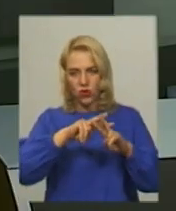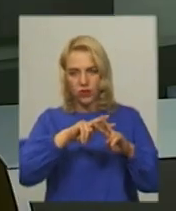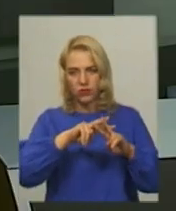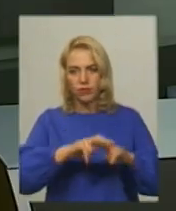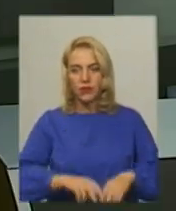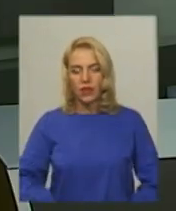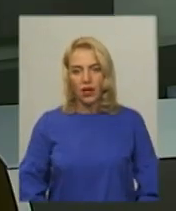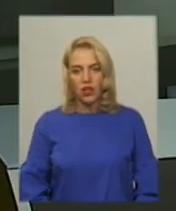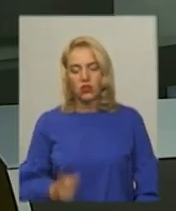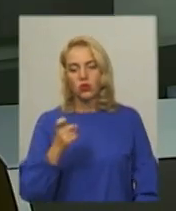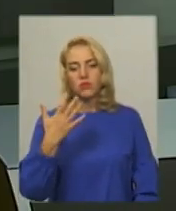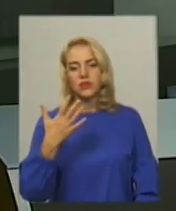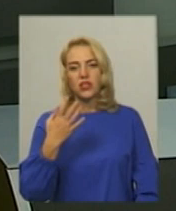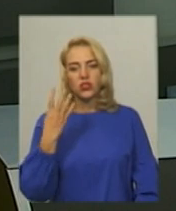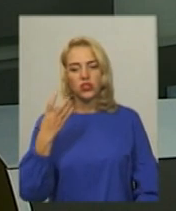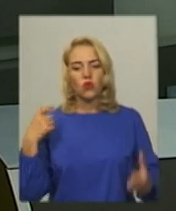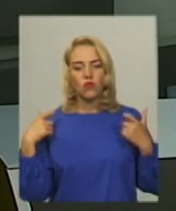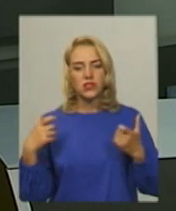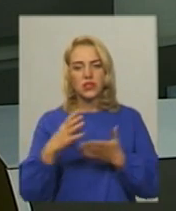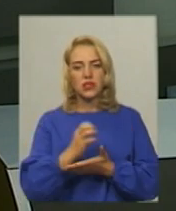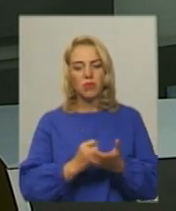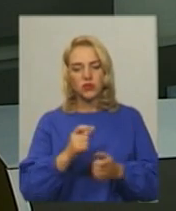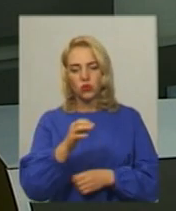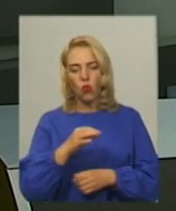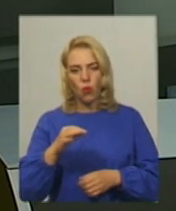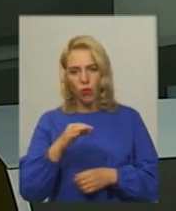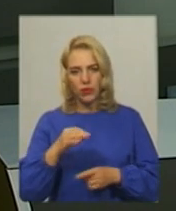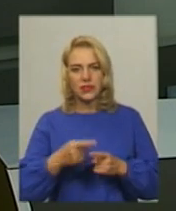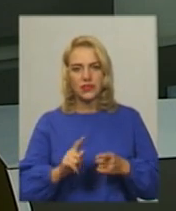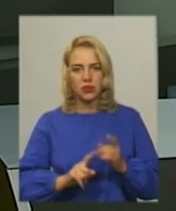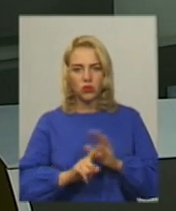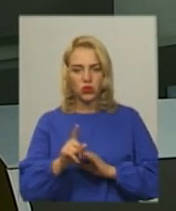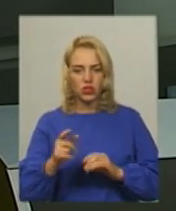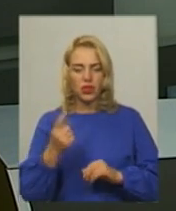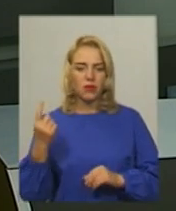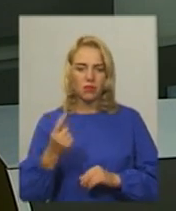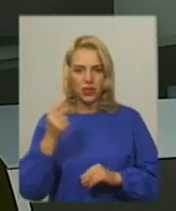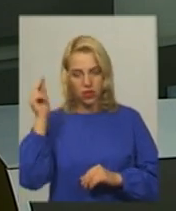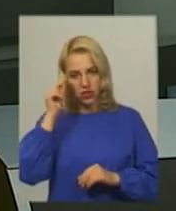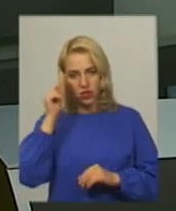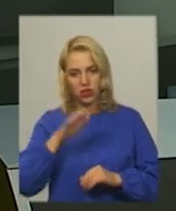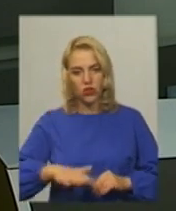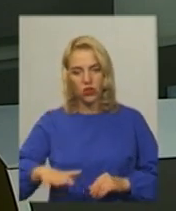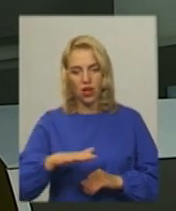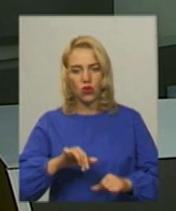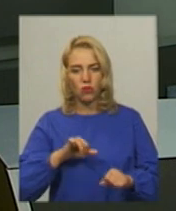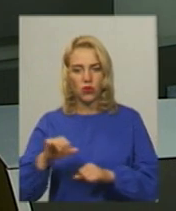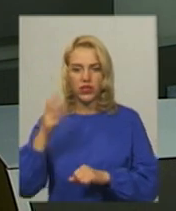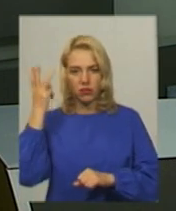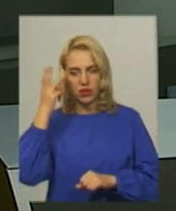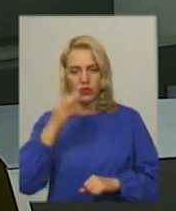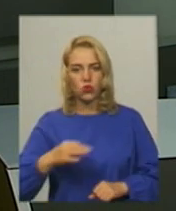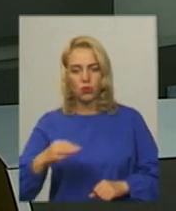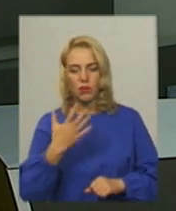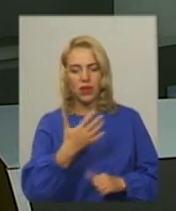154 офіцери запасу області розпочали перші навчальні збори бригади територіальної оборони Хмельницької області З 5 до